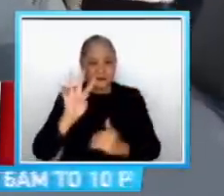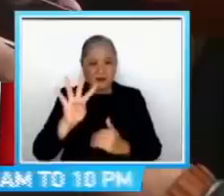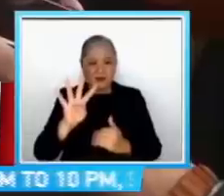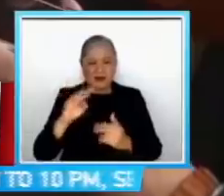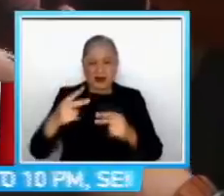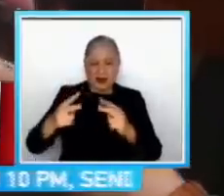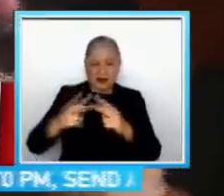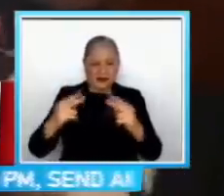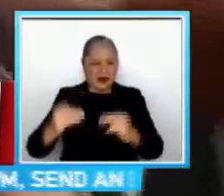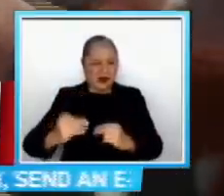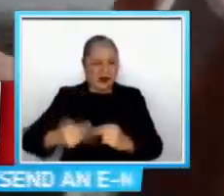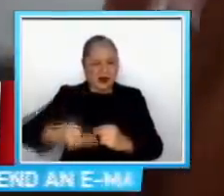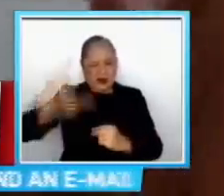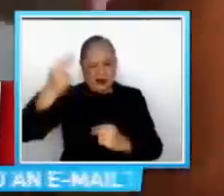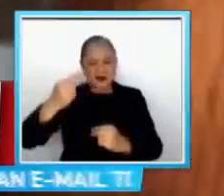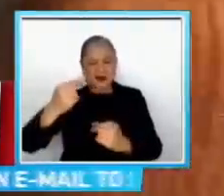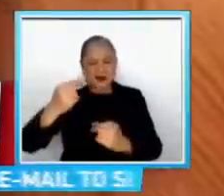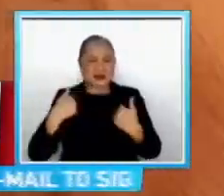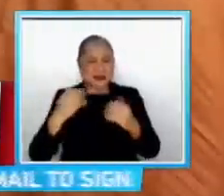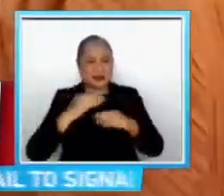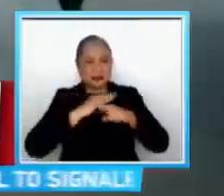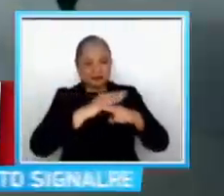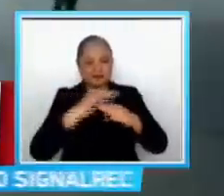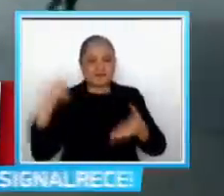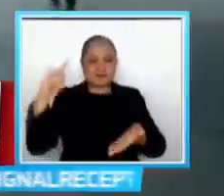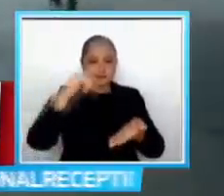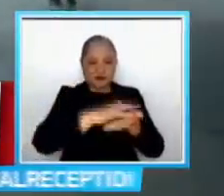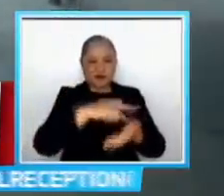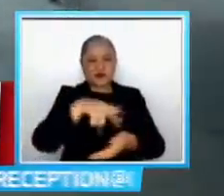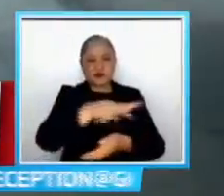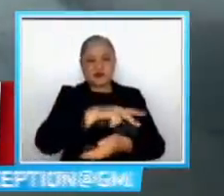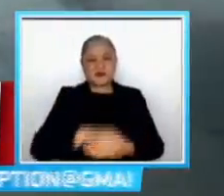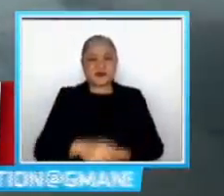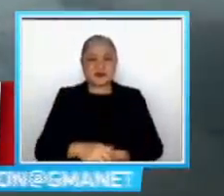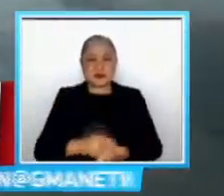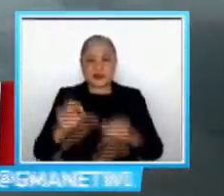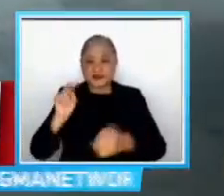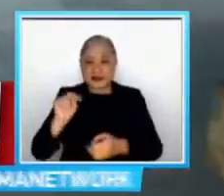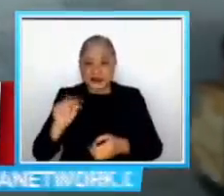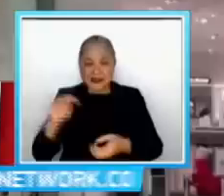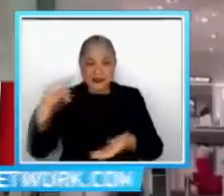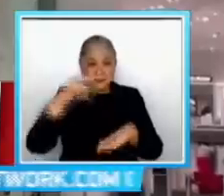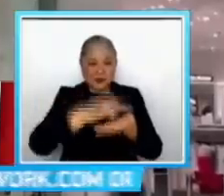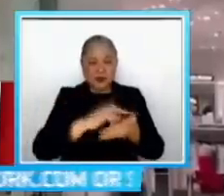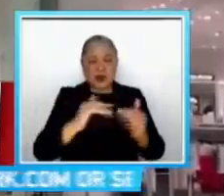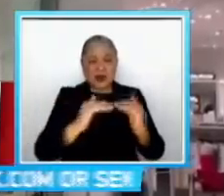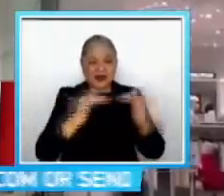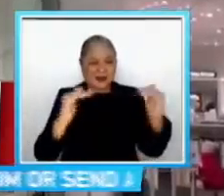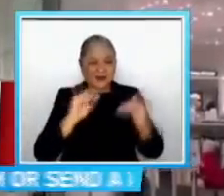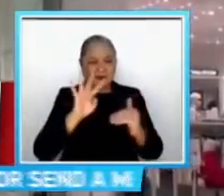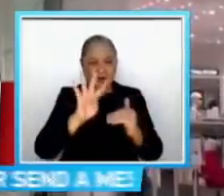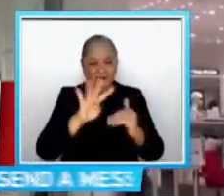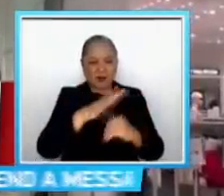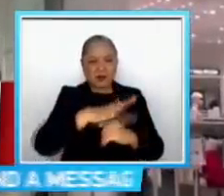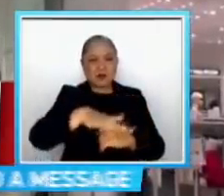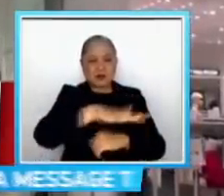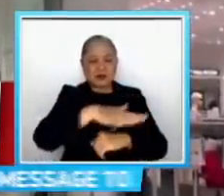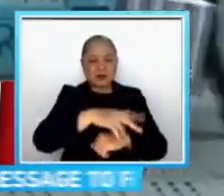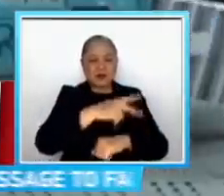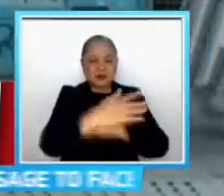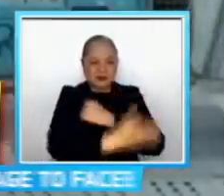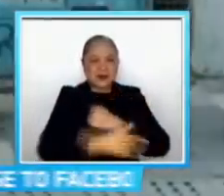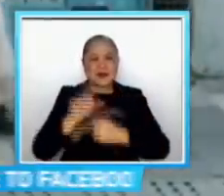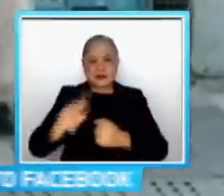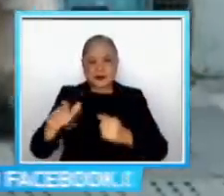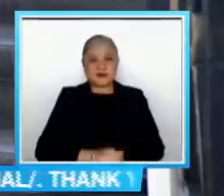kasi ang mga bansang yan Kung kailangan talaga bumiyahe sa Alert Level 4 areas, dapat daw ay fully vaccinated na